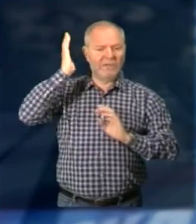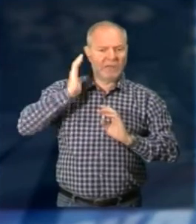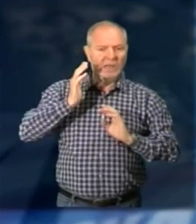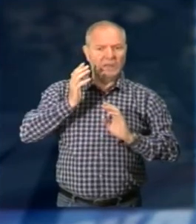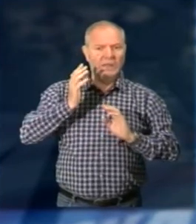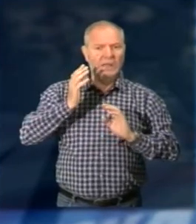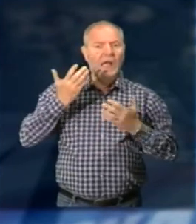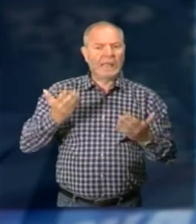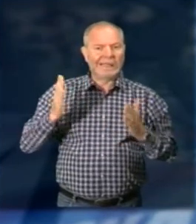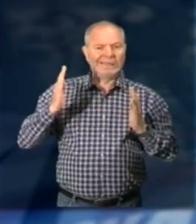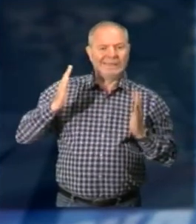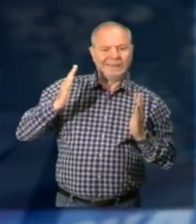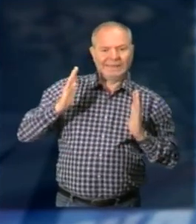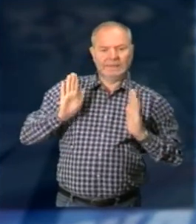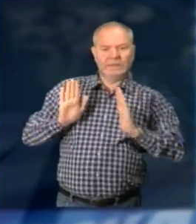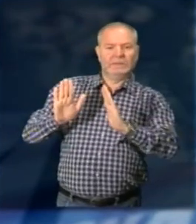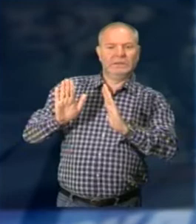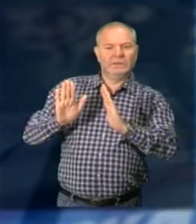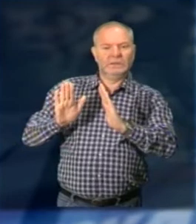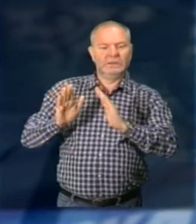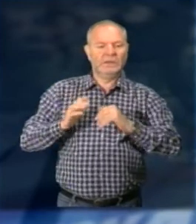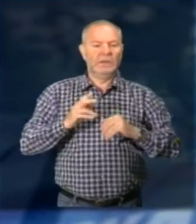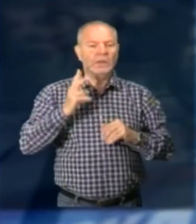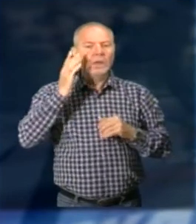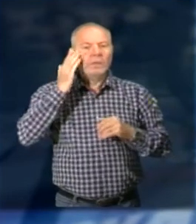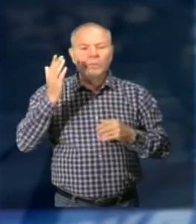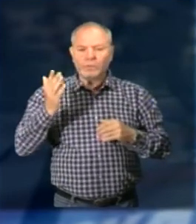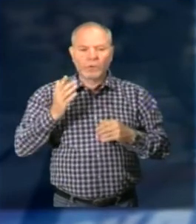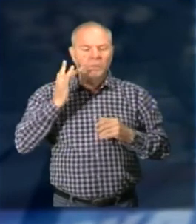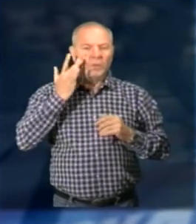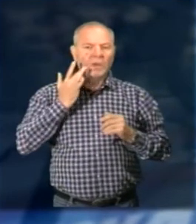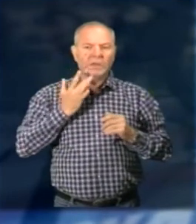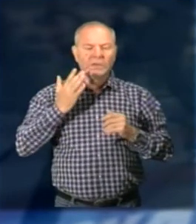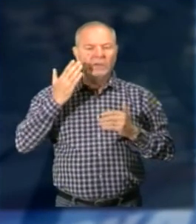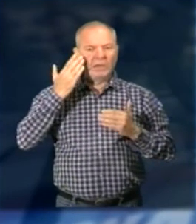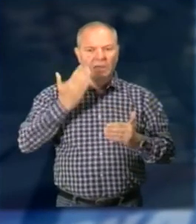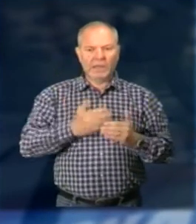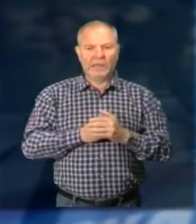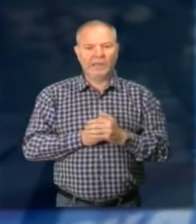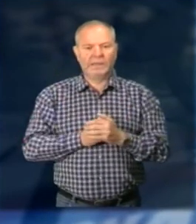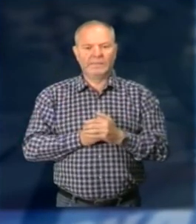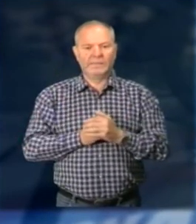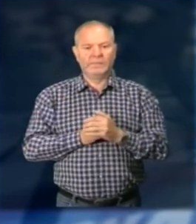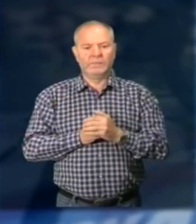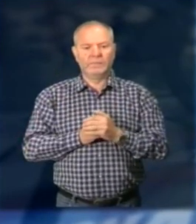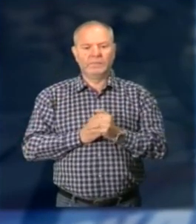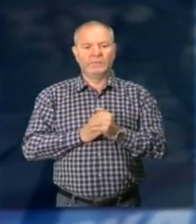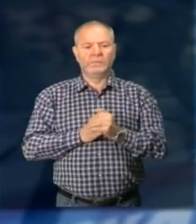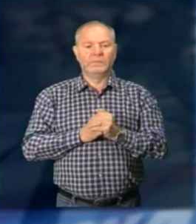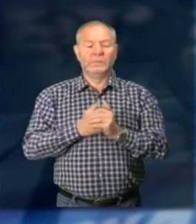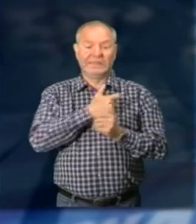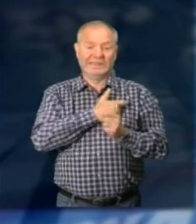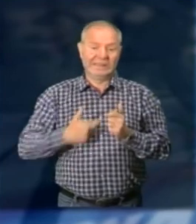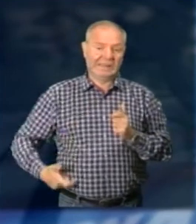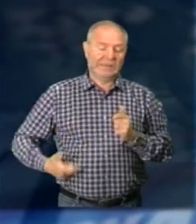un pezzo di facciata Purtroppo il rischio di danni ci sono, Sindaco? Sì ci sono certamente,